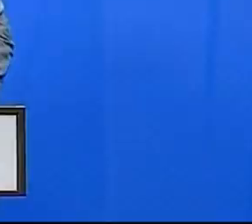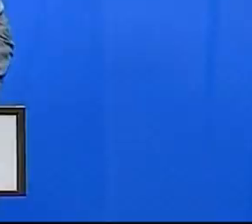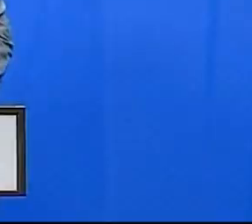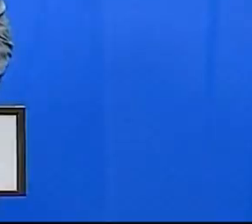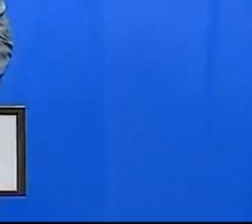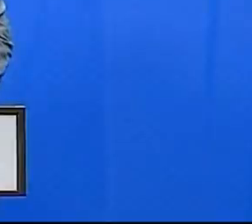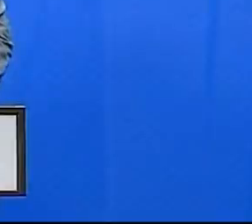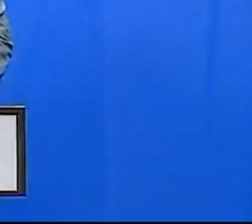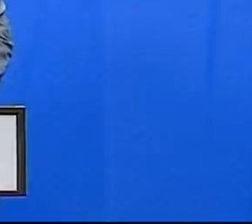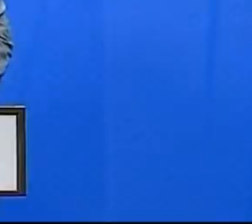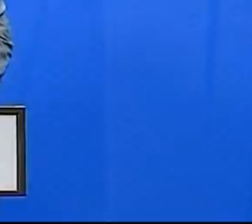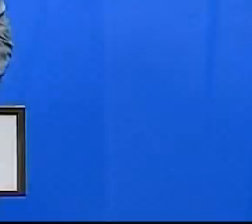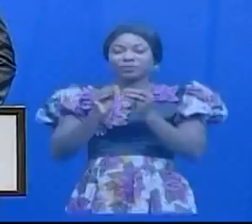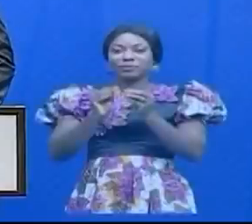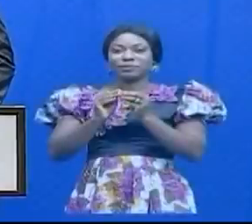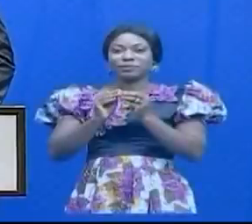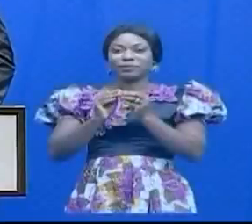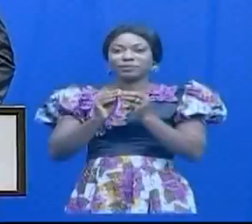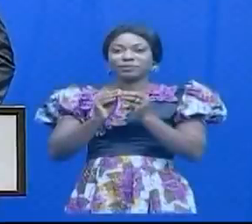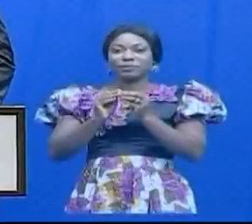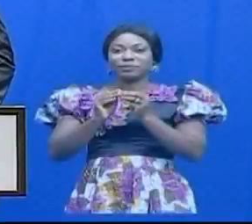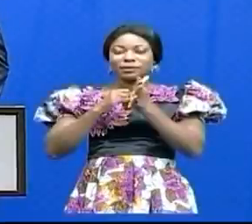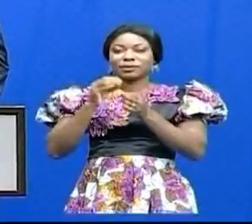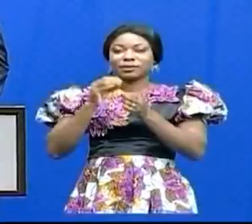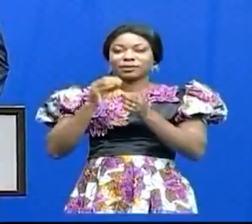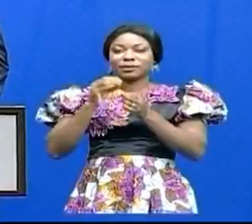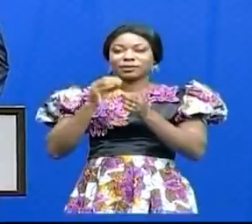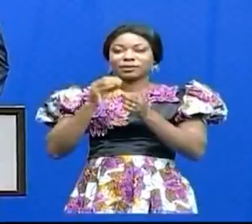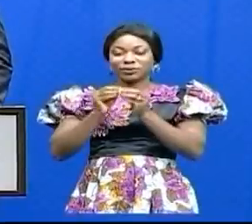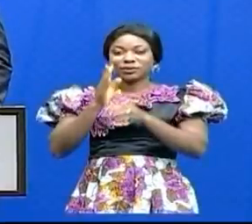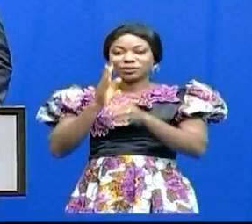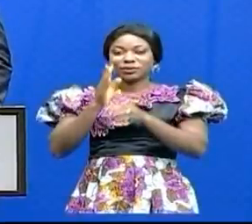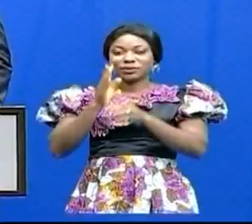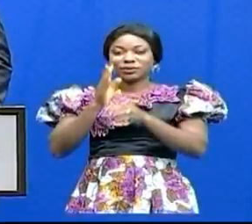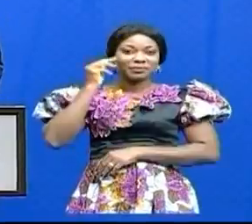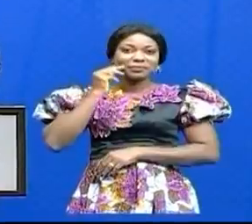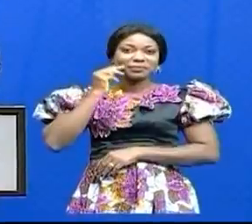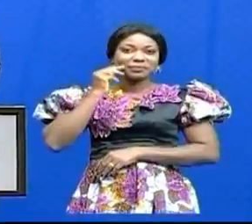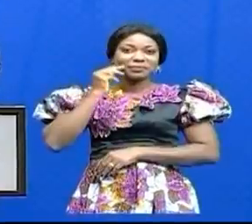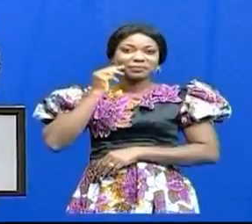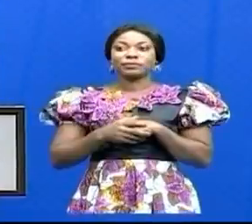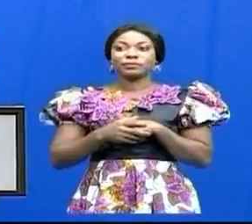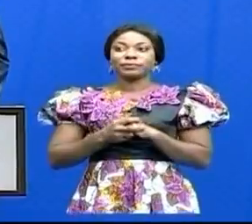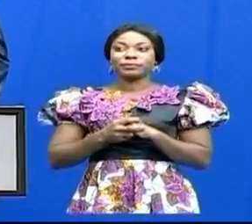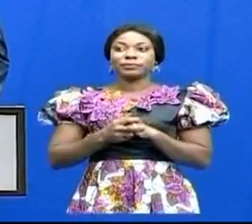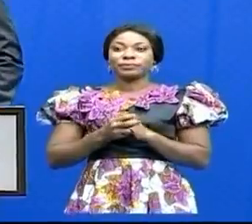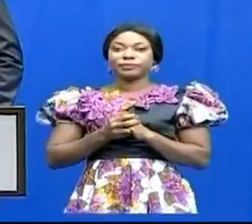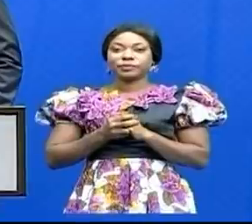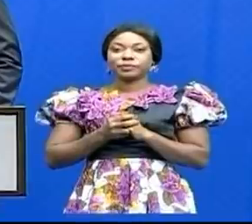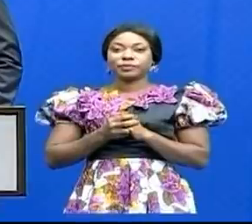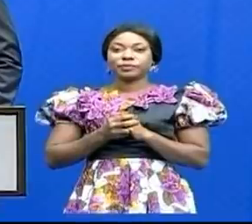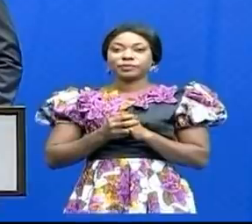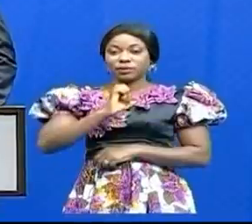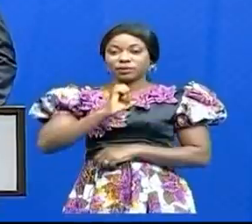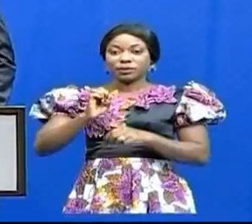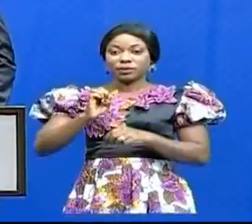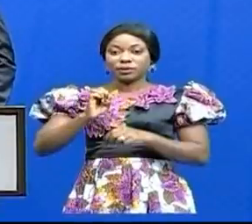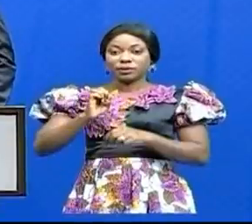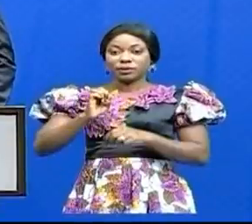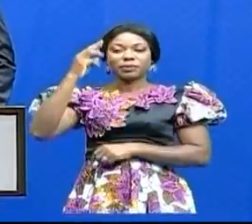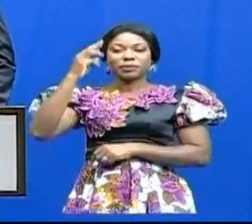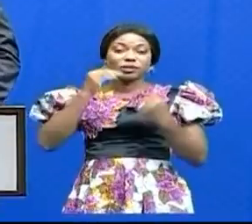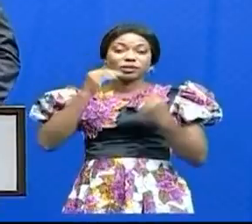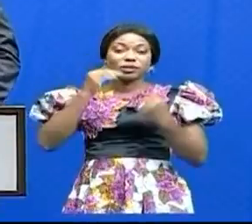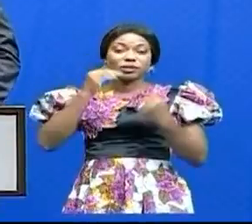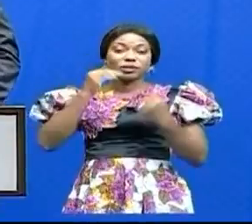Compte rendu de la 46e réunion du Conseil des ministres. Son Excellence, Monsieur le Premier ministre, chef